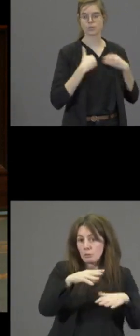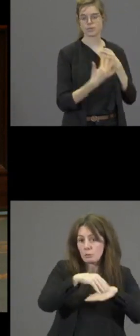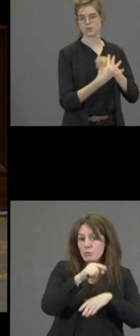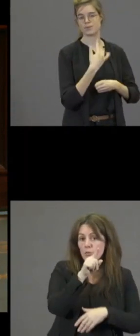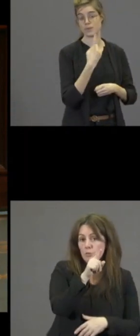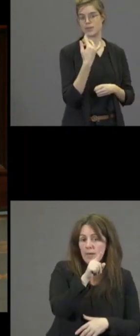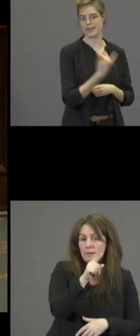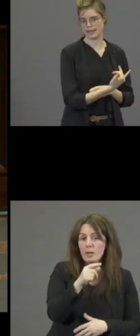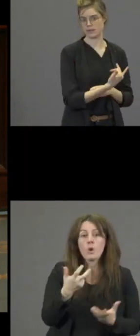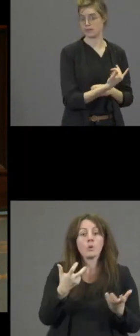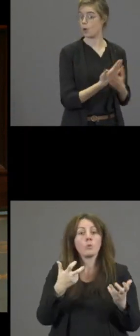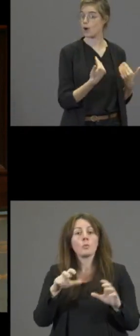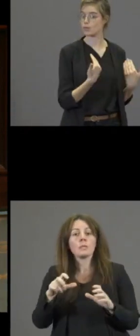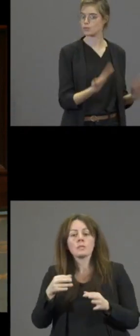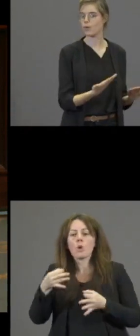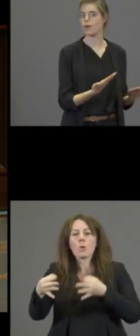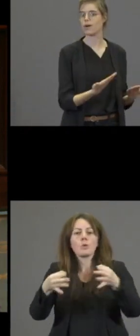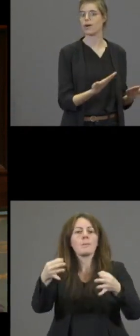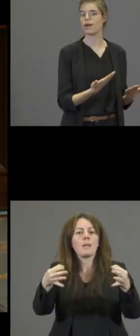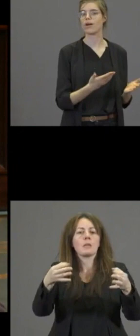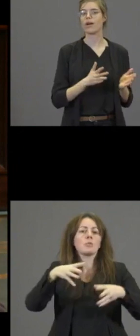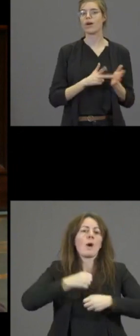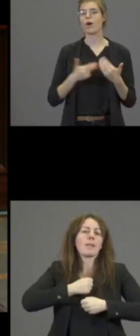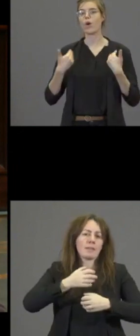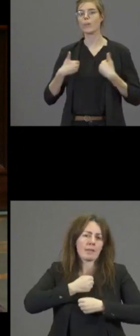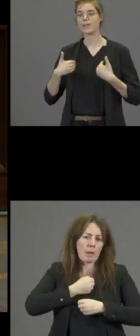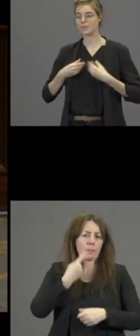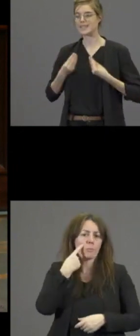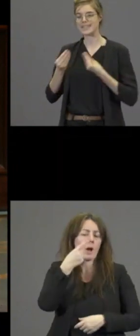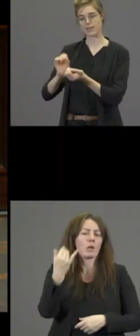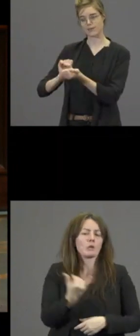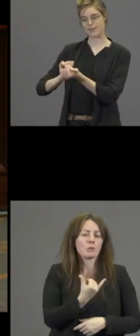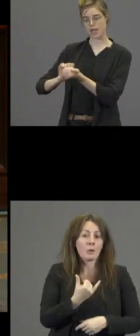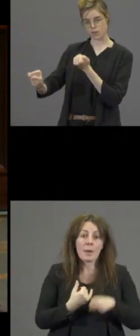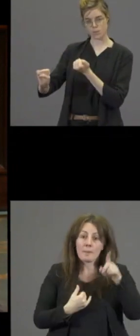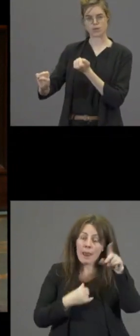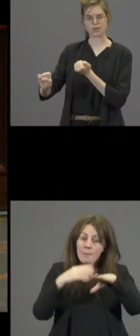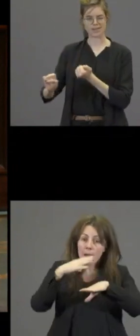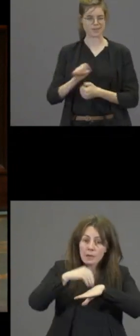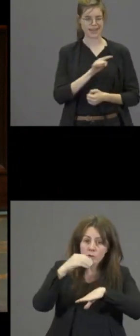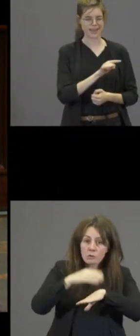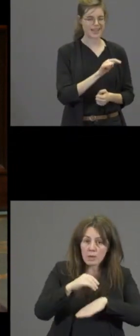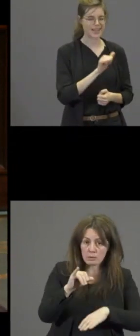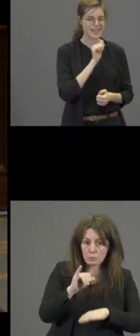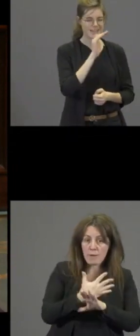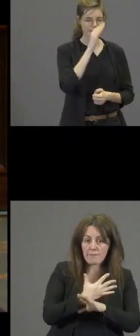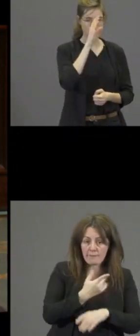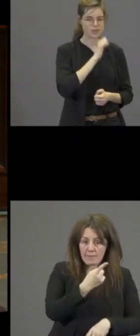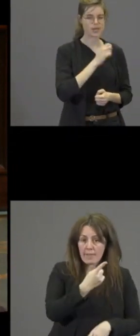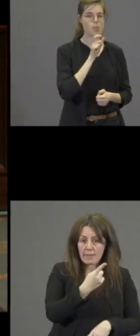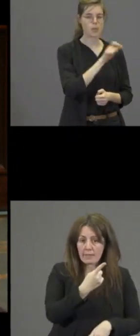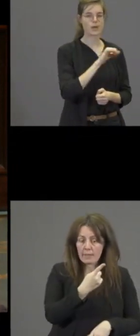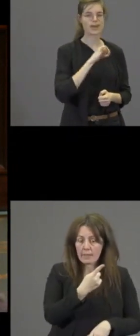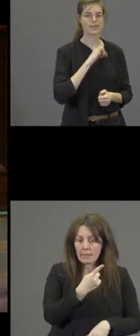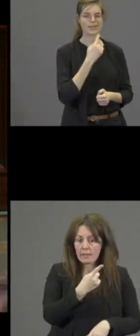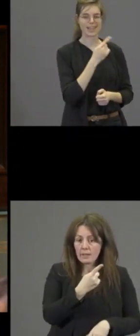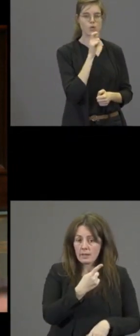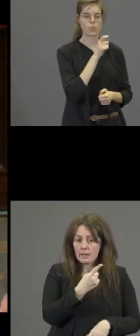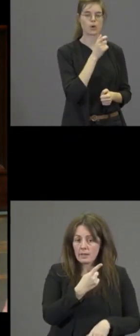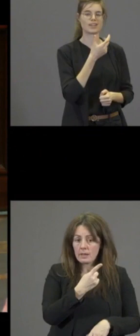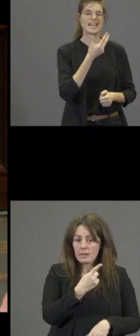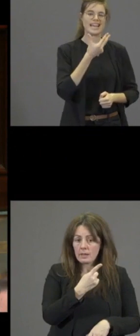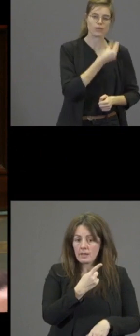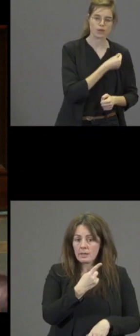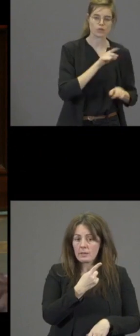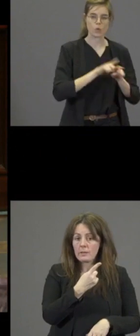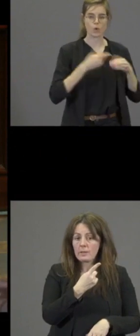Hoe komt dit? Omdat men de bevolking immuniteit gegeven heeft. Dat woord ken je niet. Inhenten, dat is het enige dat je kent. En repressie, dat is het enige dat